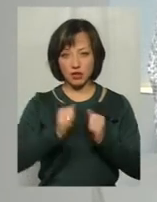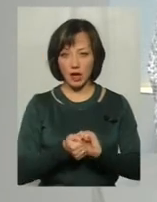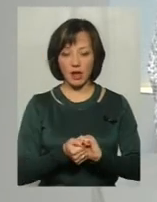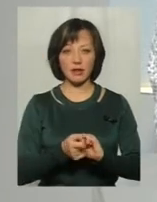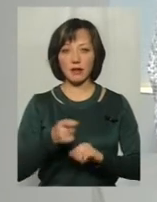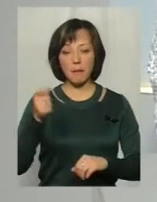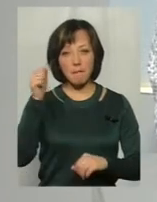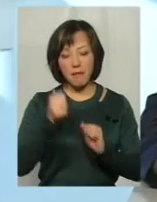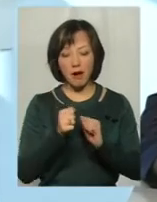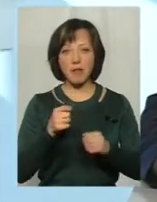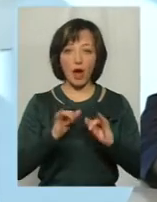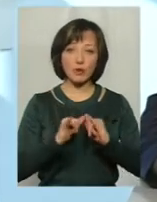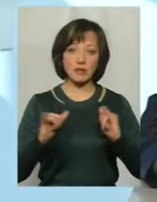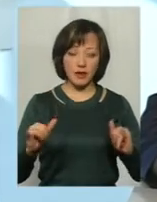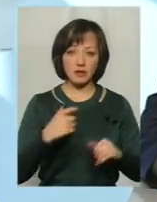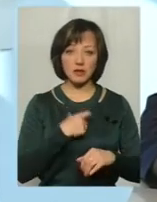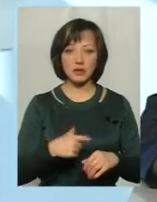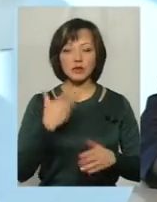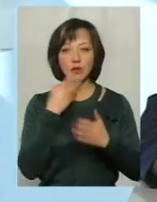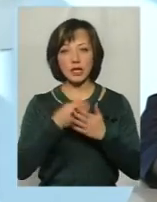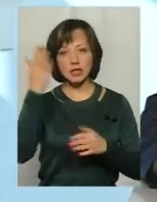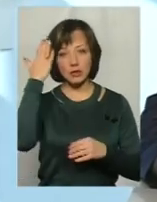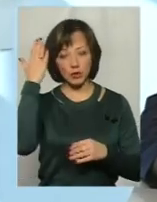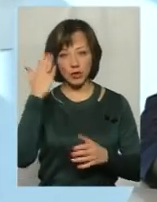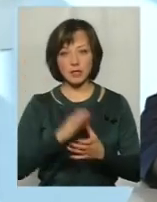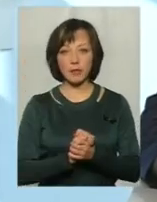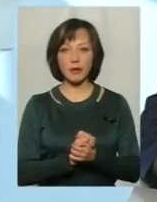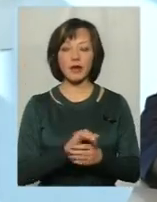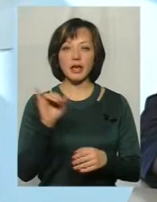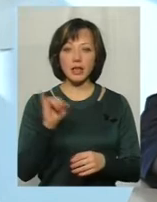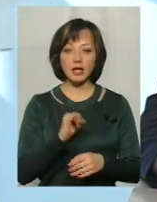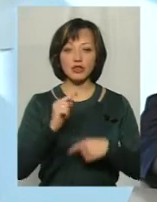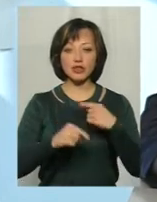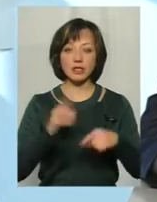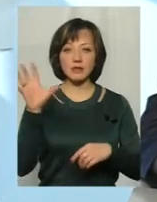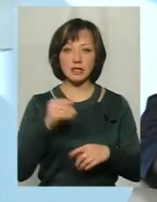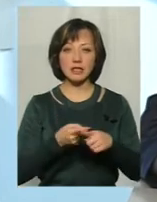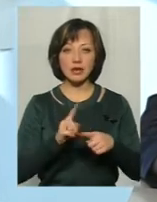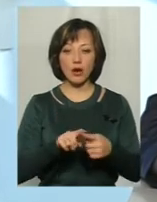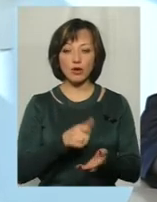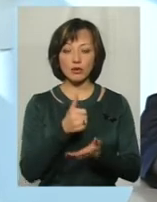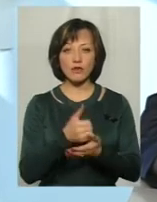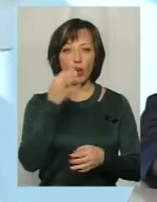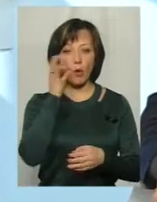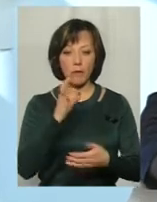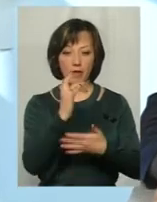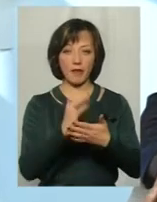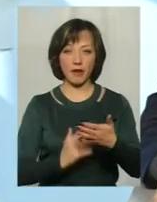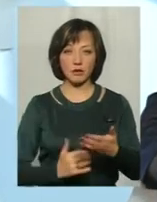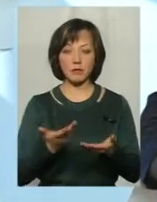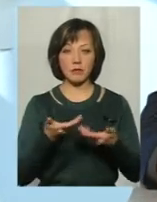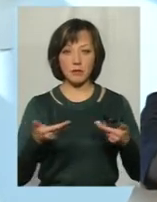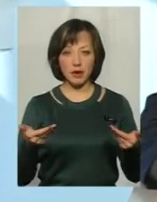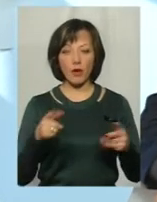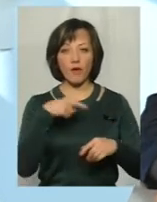вивчати на пам'ять, а розвиватися, розвивати свої здібності. Ось, і через це все проходять ось ці основні компетентності, про які ми,